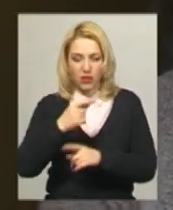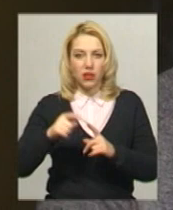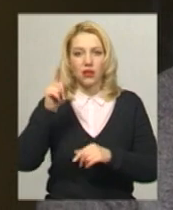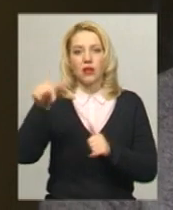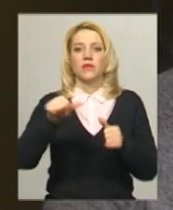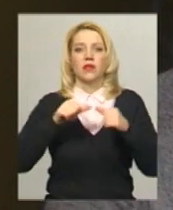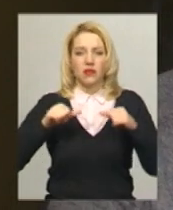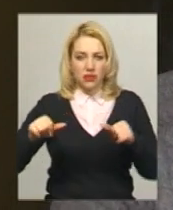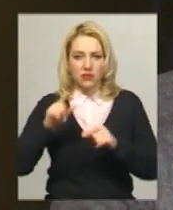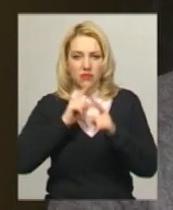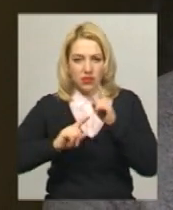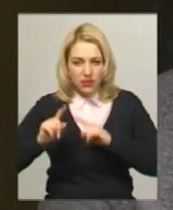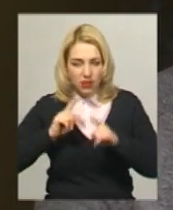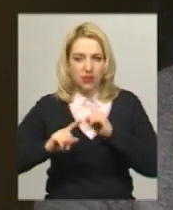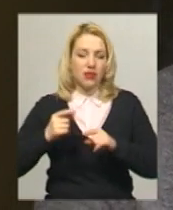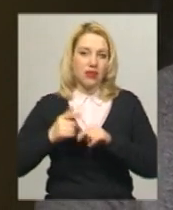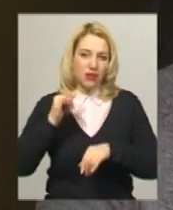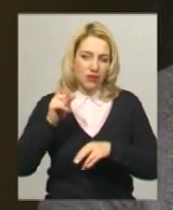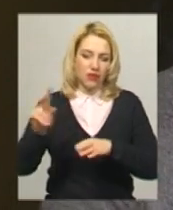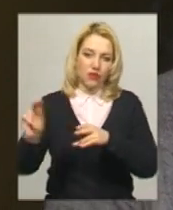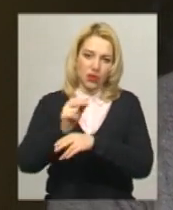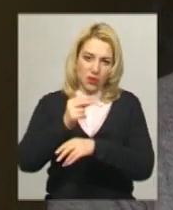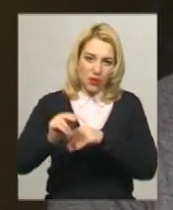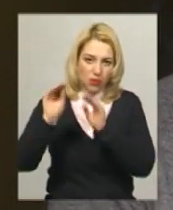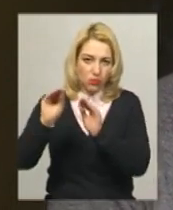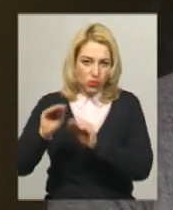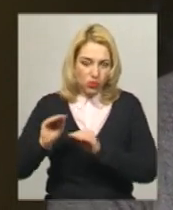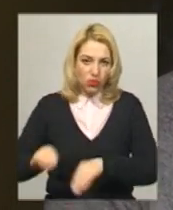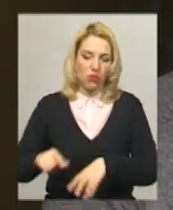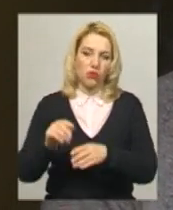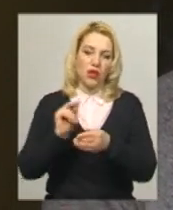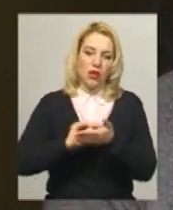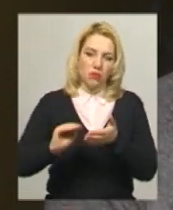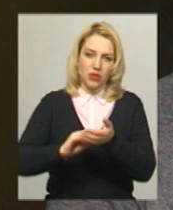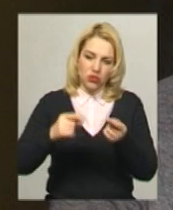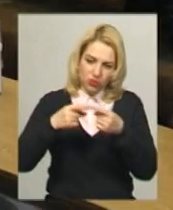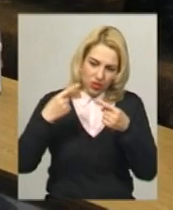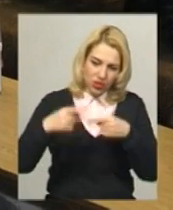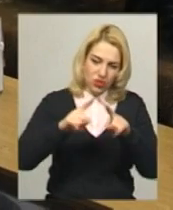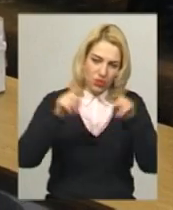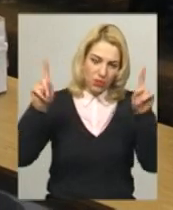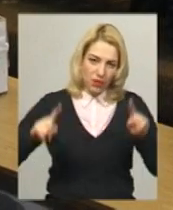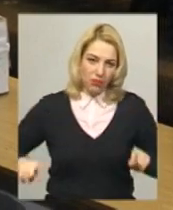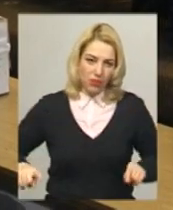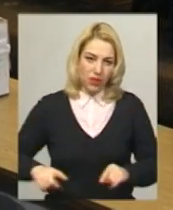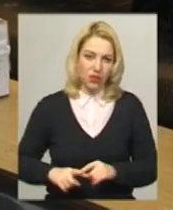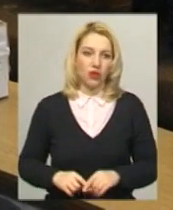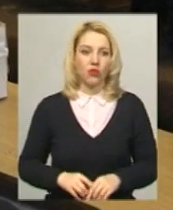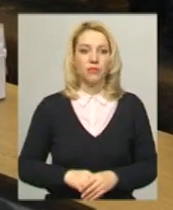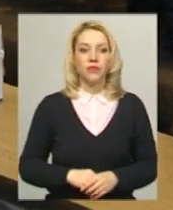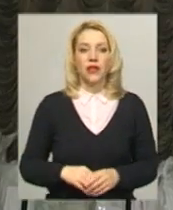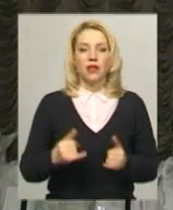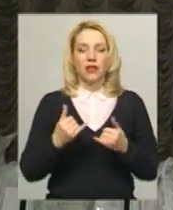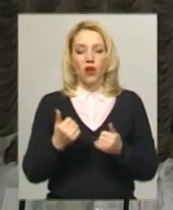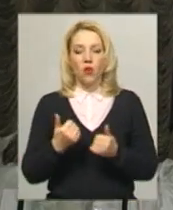здадуться бюлетені. Виправляють протокол, пишуть іншим примірникам, привозять його нам. Для кожної дільниці виділяється 5